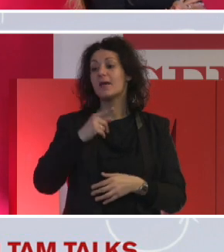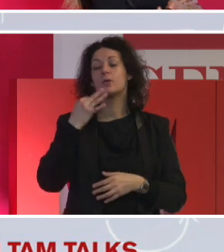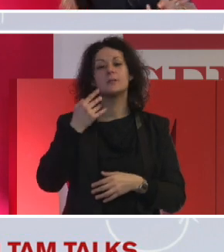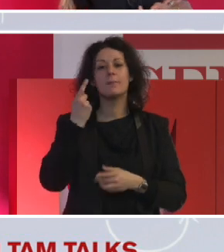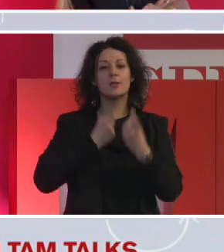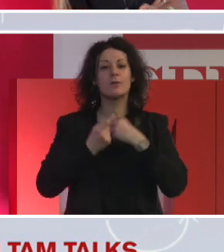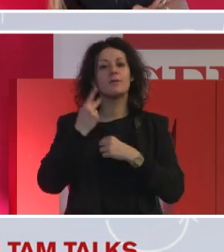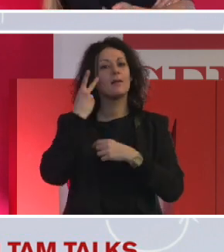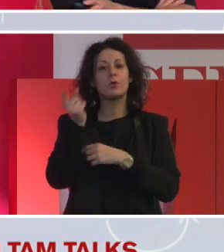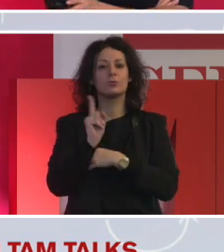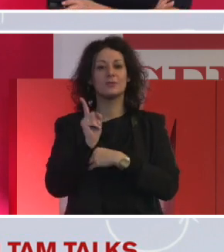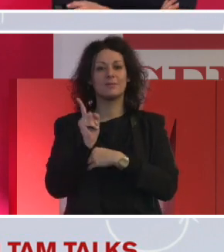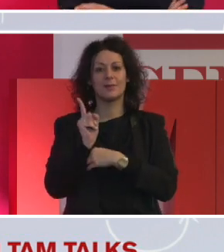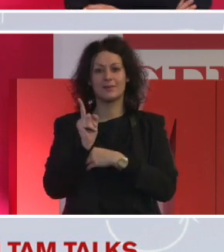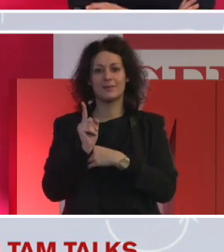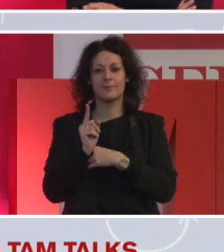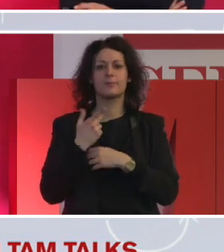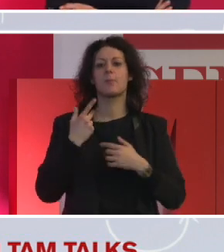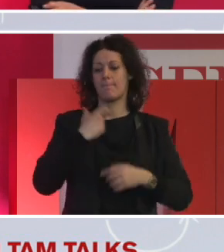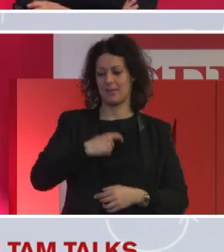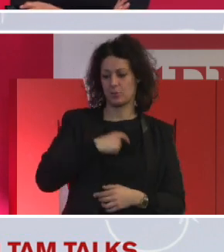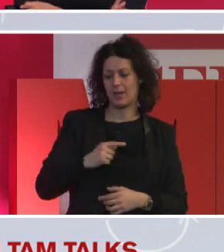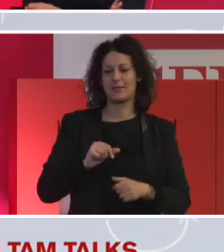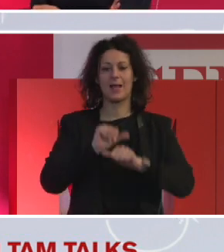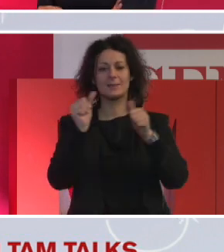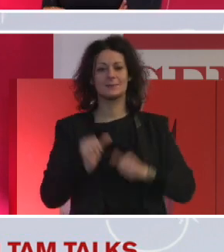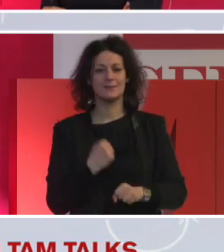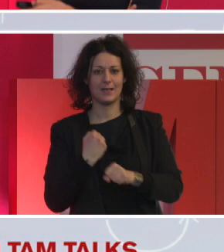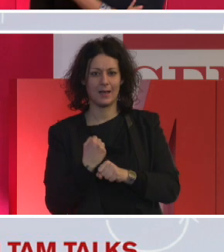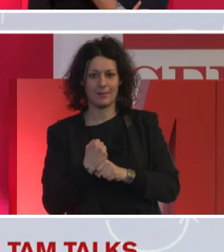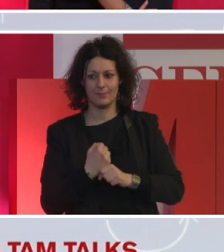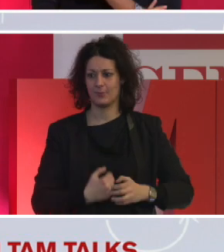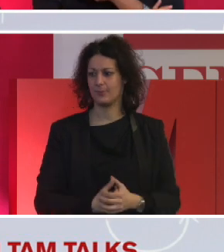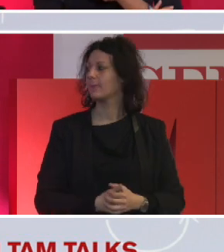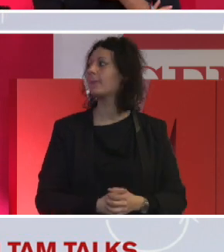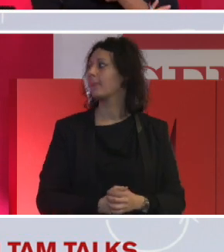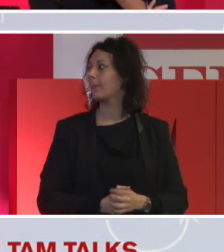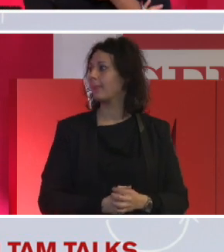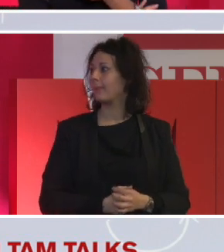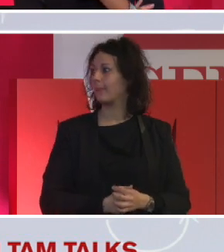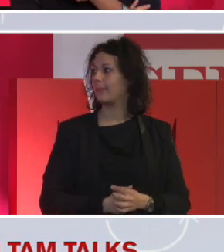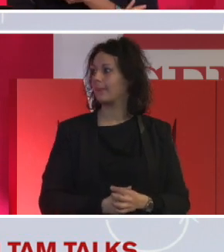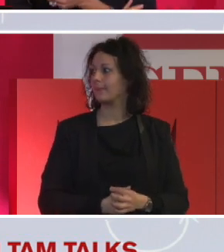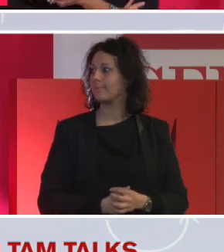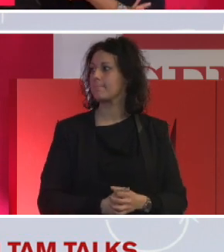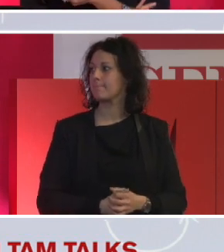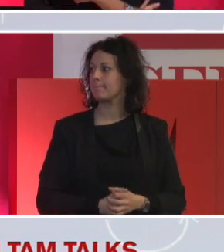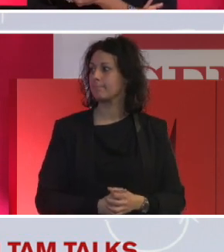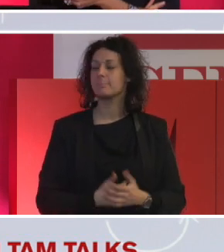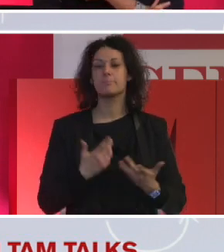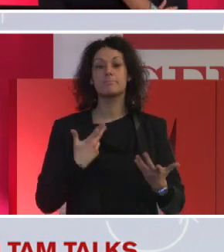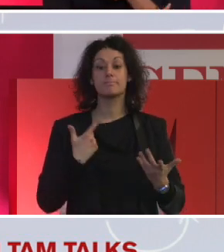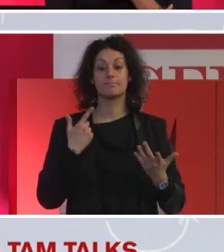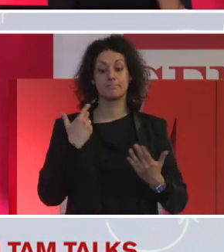gli stili di lavoro. E allora volevo domandare, qui ero curiosissima, ok, quella è come definisci la diversità, ma in che